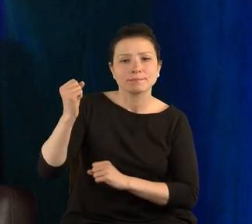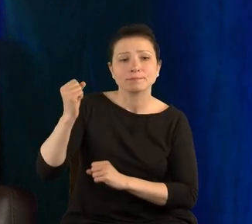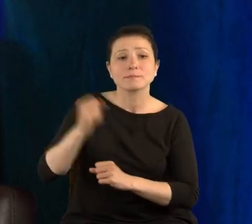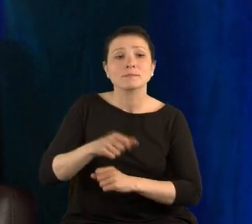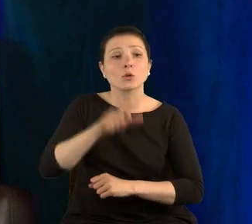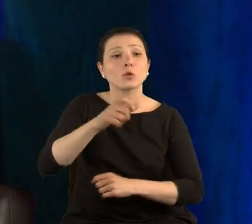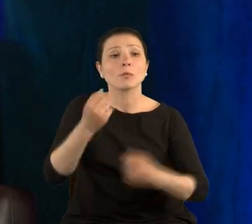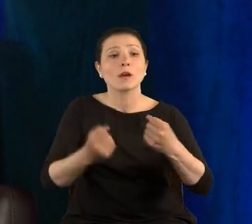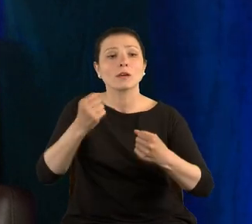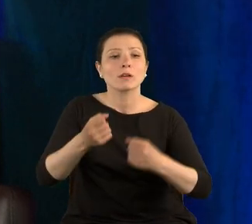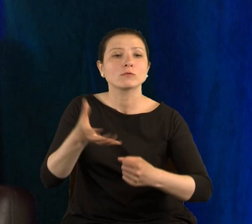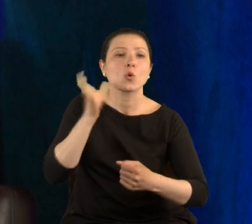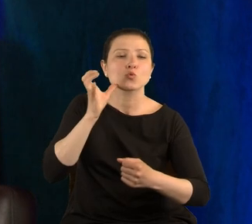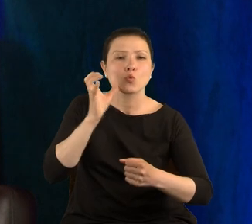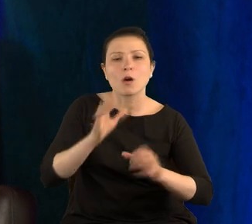kierowca słucha radia Maria,